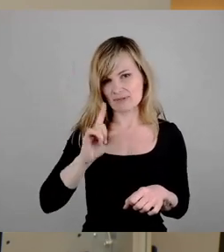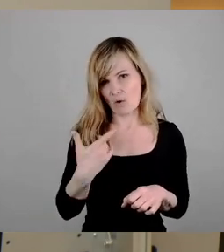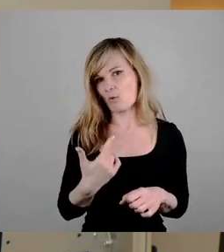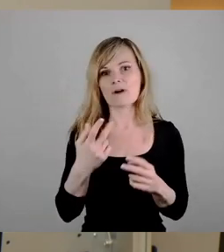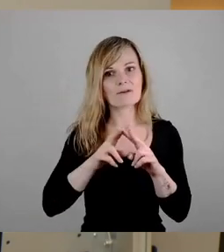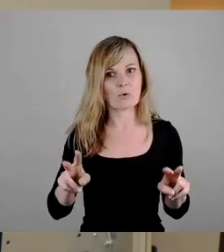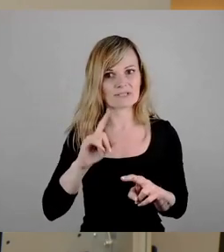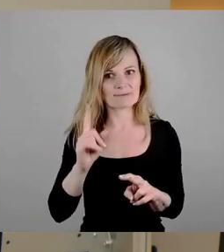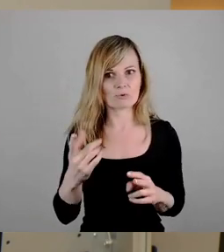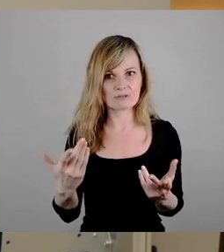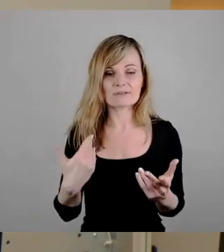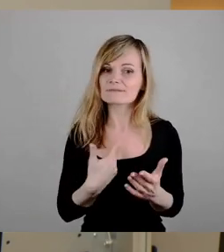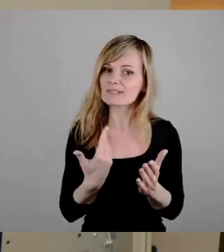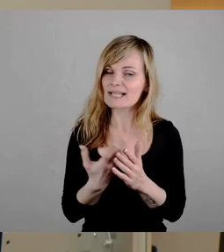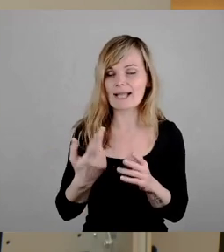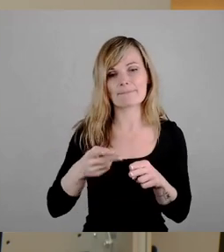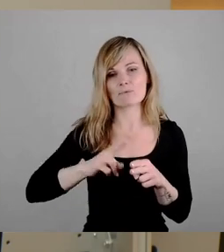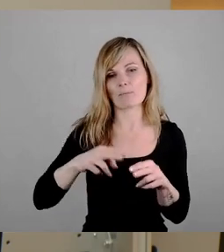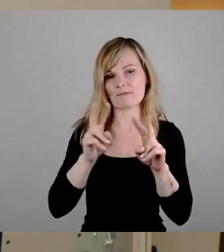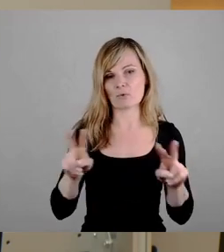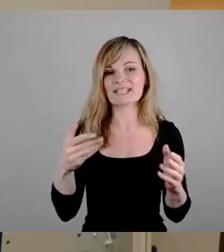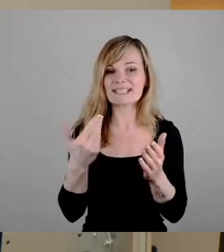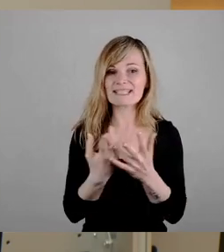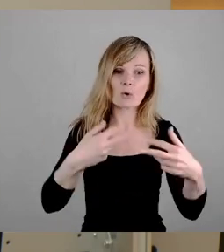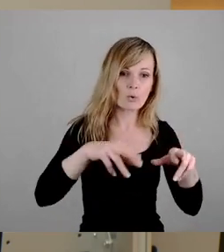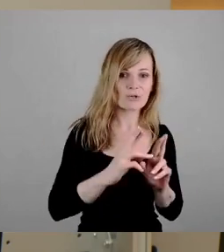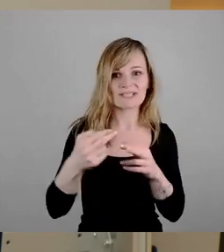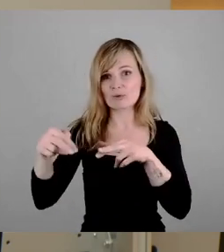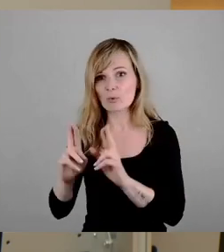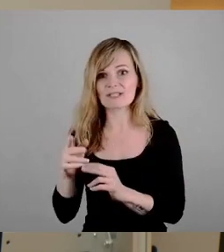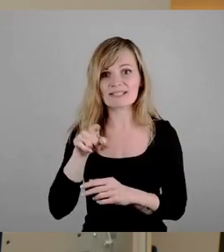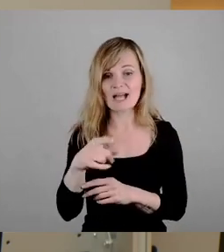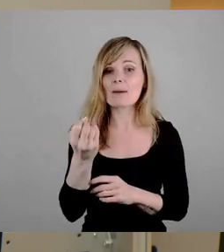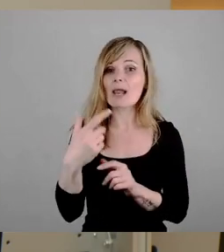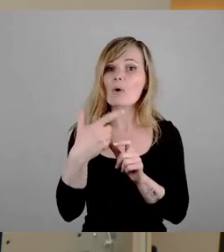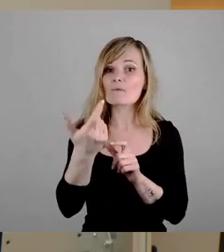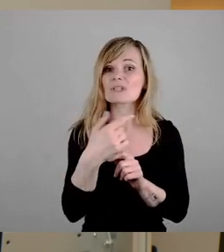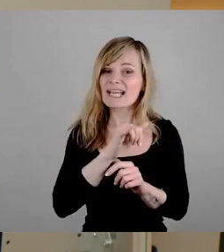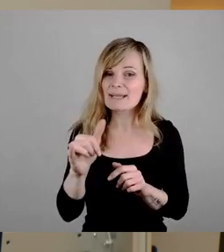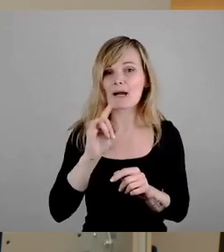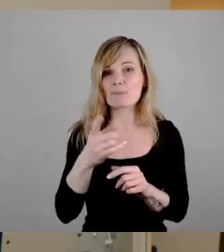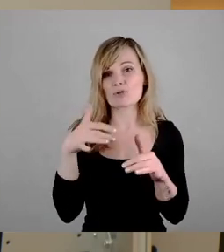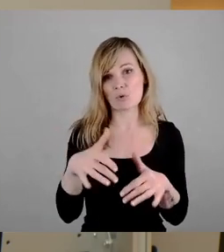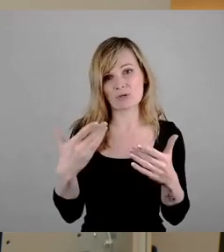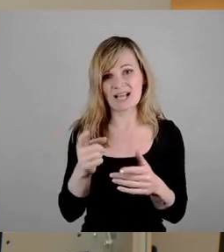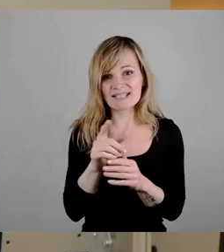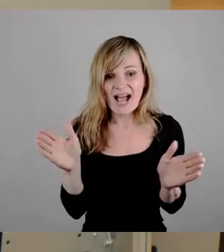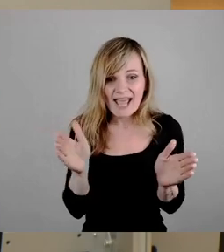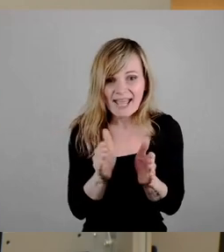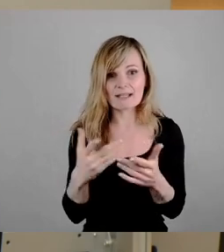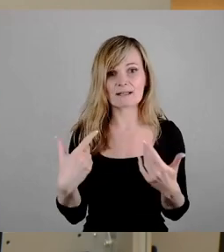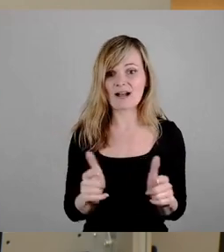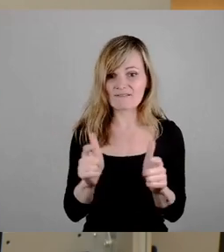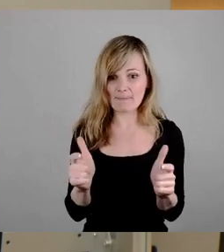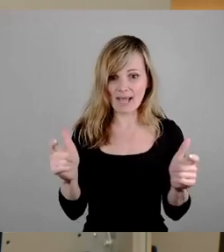So, dieses gegenseitige Rücksichtnahme, das wird auch immer am blauen Wunder gelten müssen, weil es eng ist, weil wir es nie beliebig verbreitern